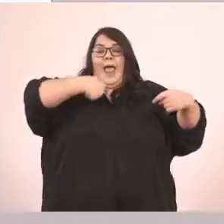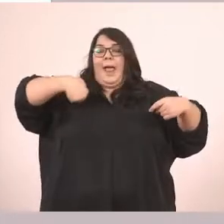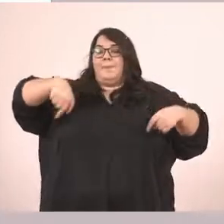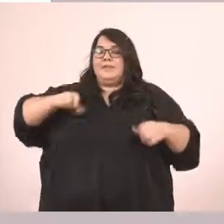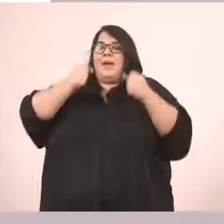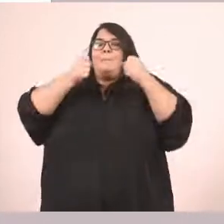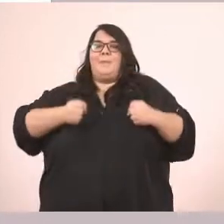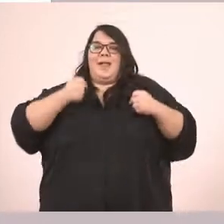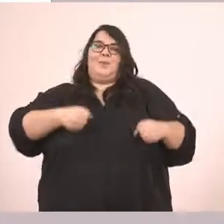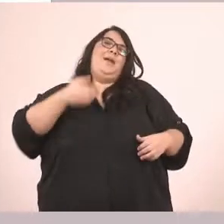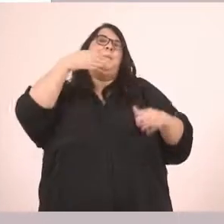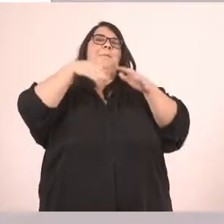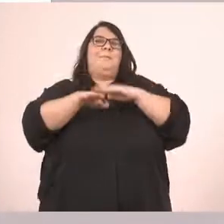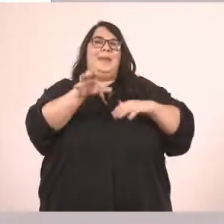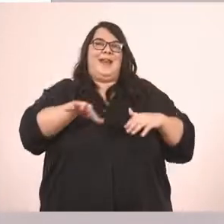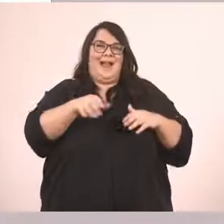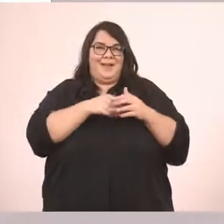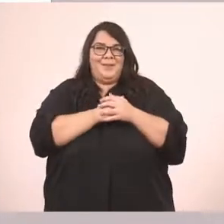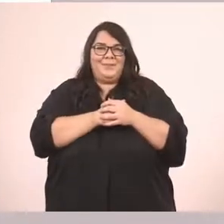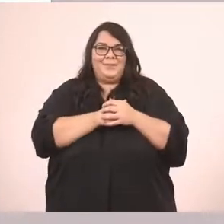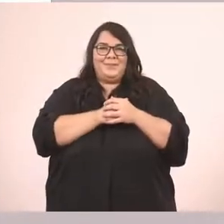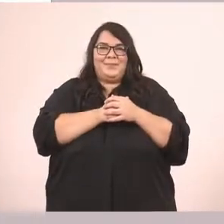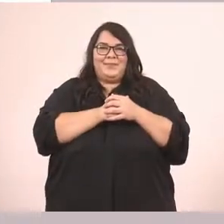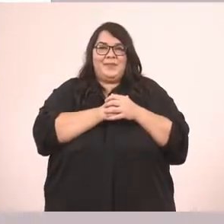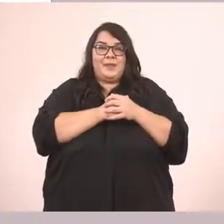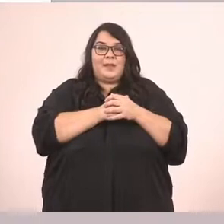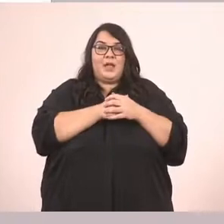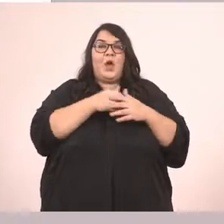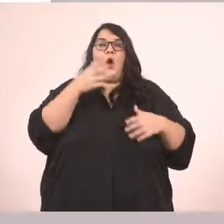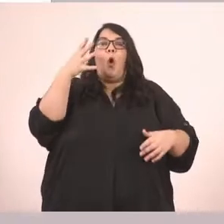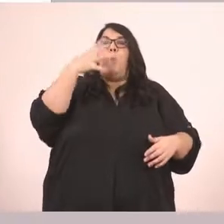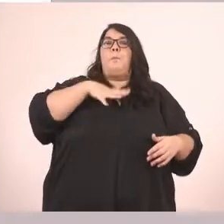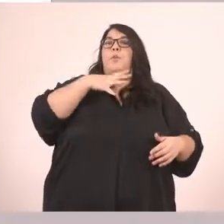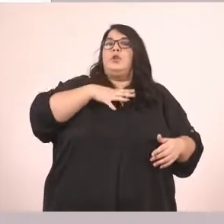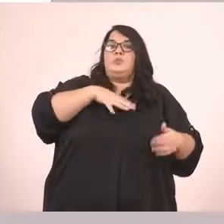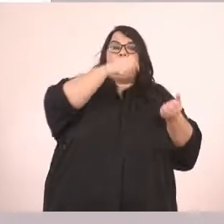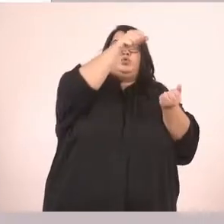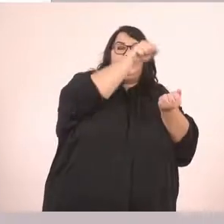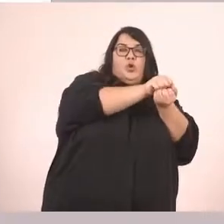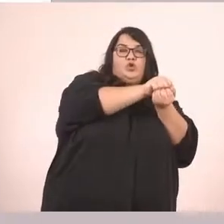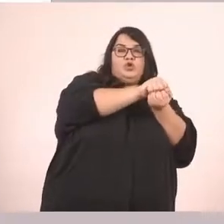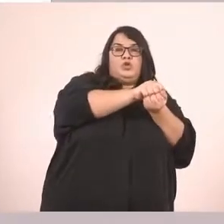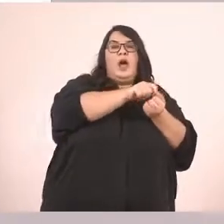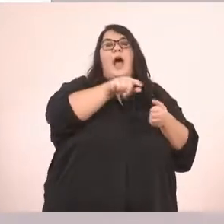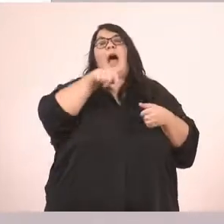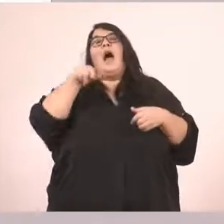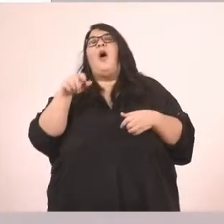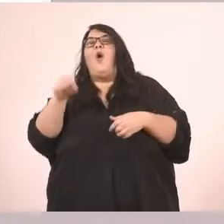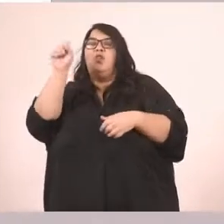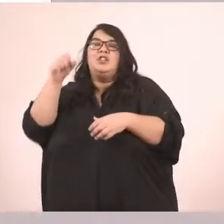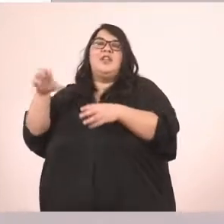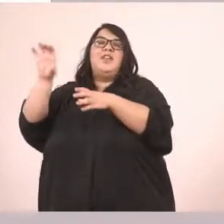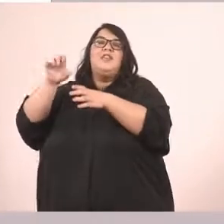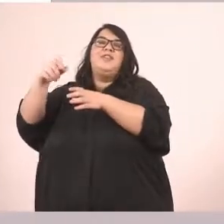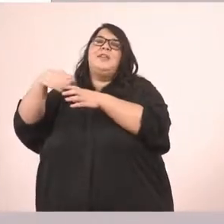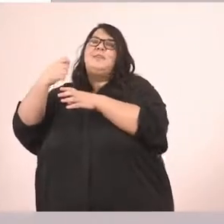στον Πειραιά. Πάρα πολύ ωραία, παιδιά. Προτιμώ το τόστ από τα Δημητριακά για πρωινό.